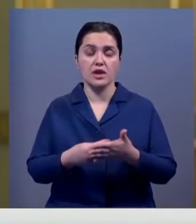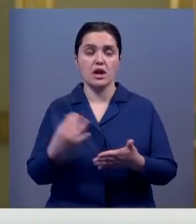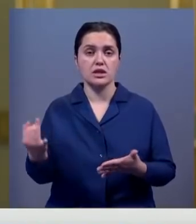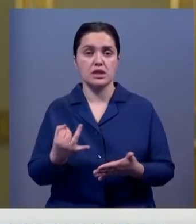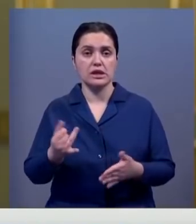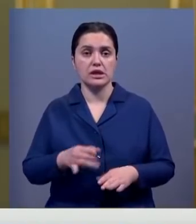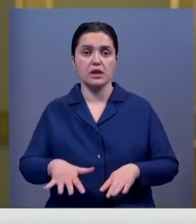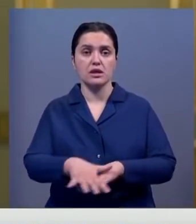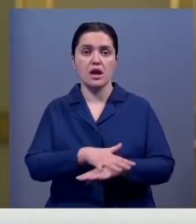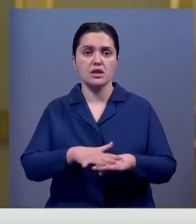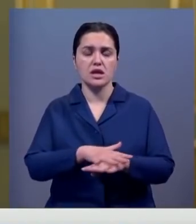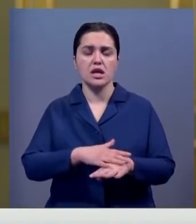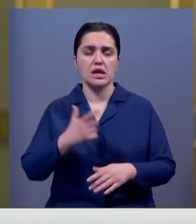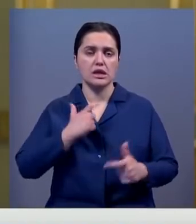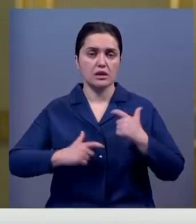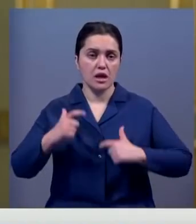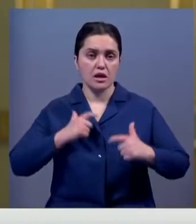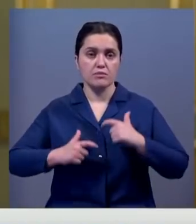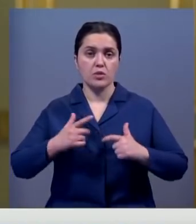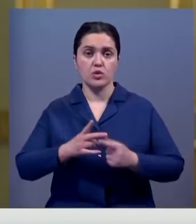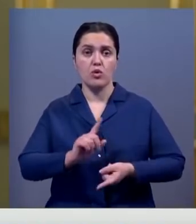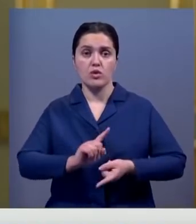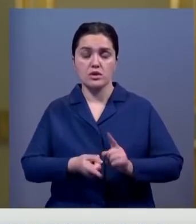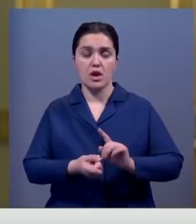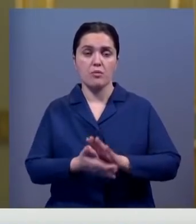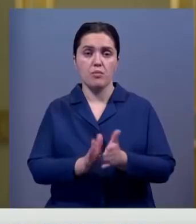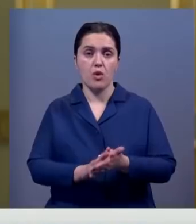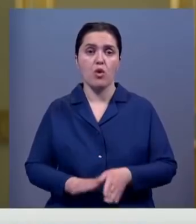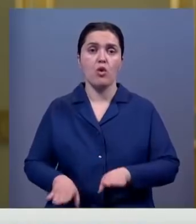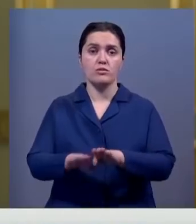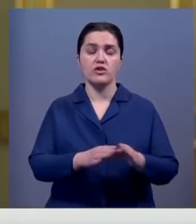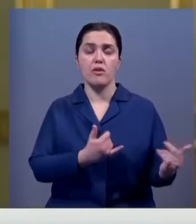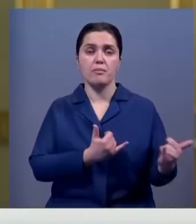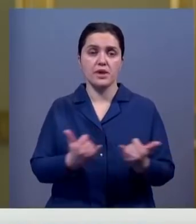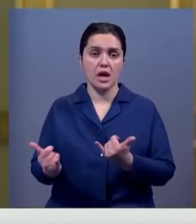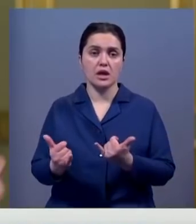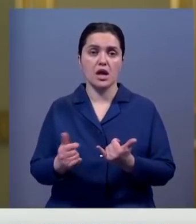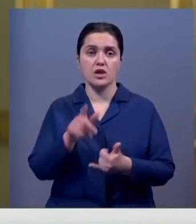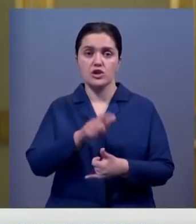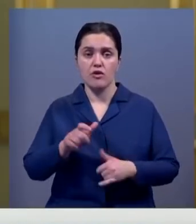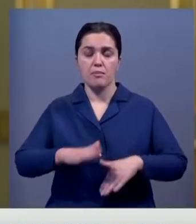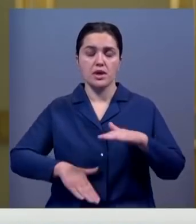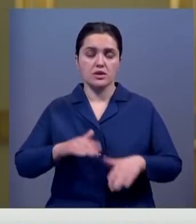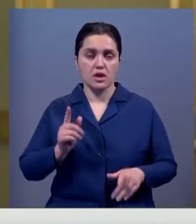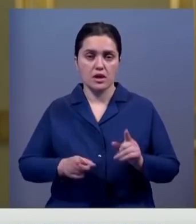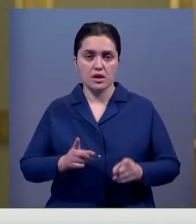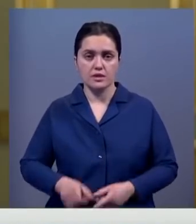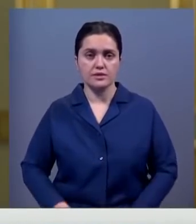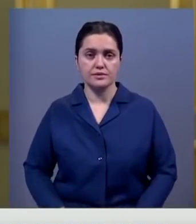и национального эгоизма? Пора трансформировать концепцию общего блага человечества в практическую реальность.